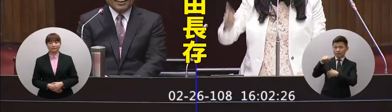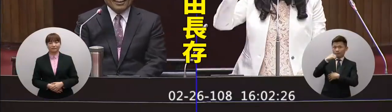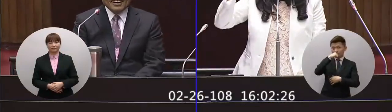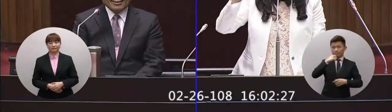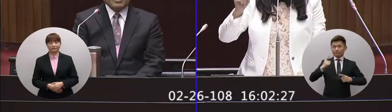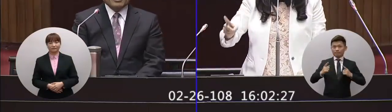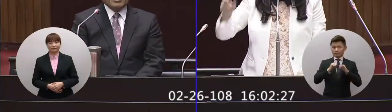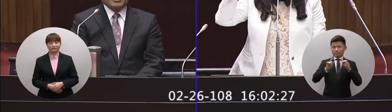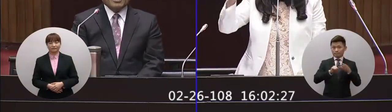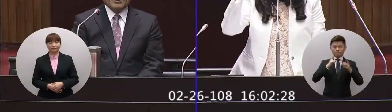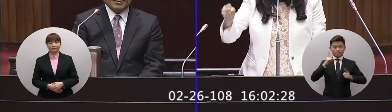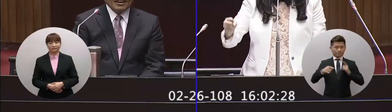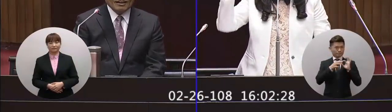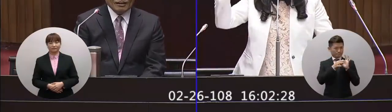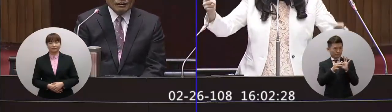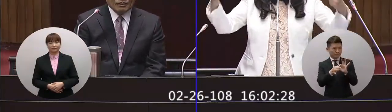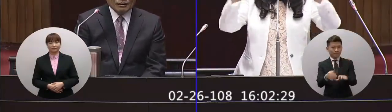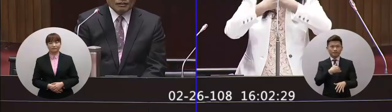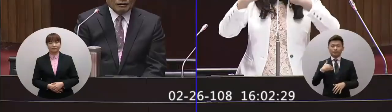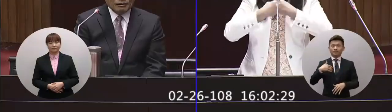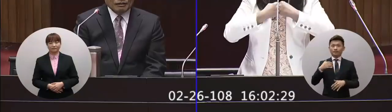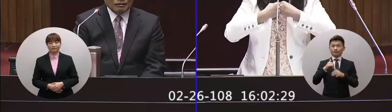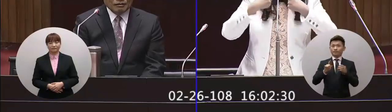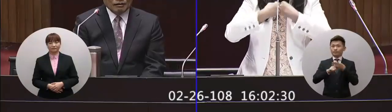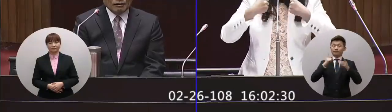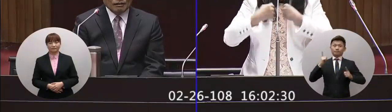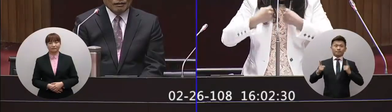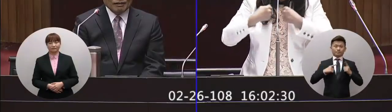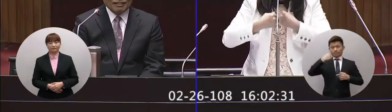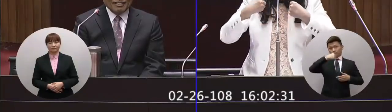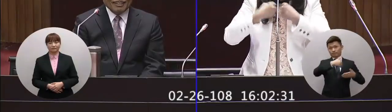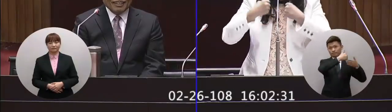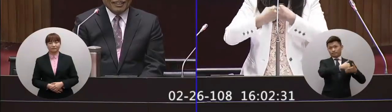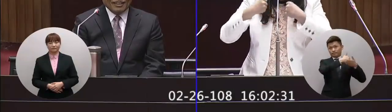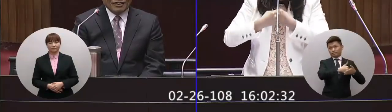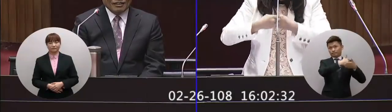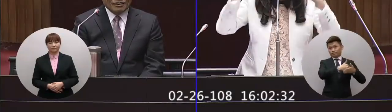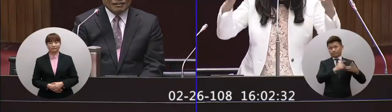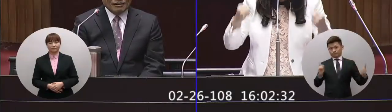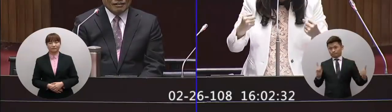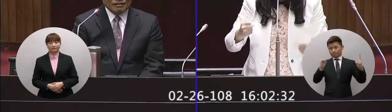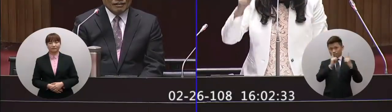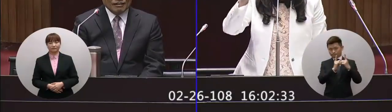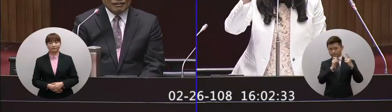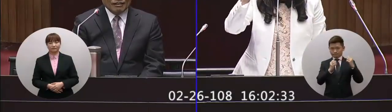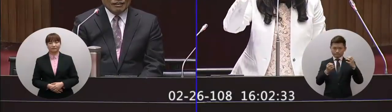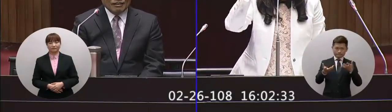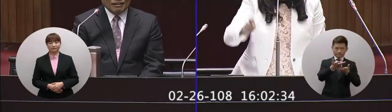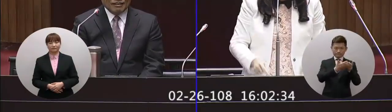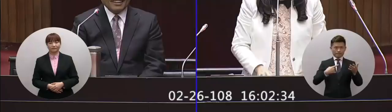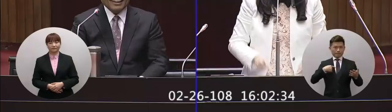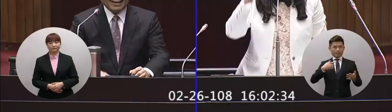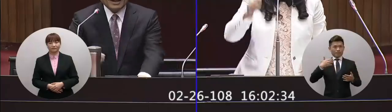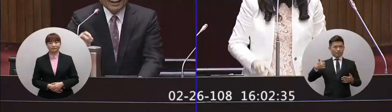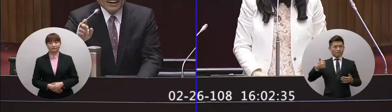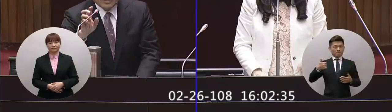長存民主自由是用來跟大陸最好能夠談最好會談的一個武器你不要自己